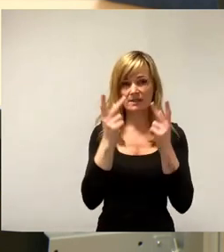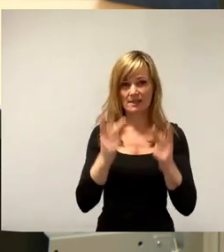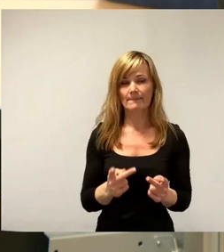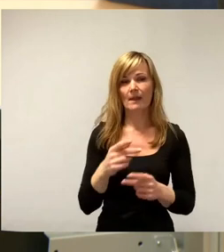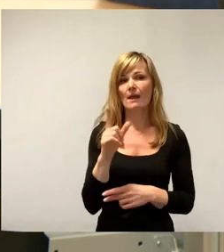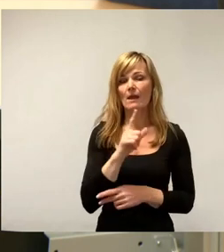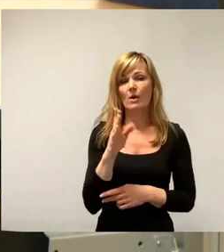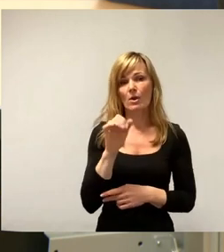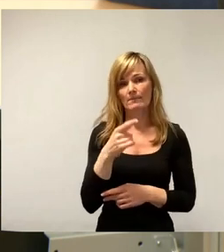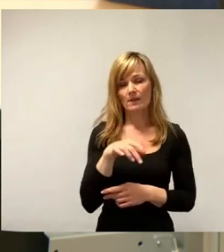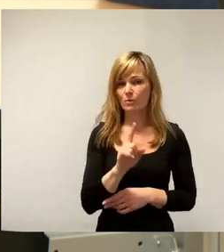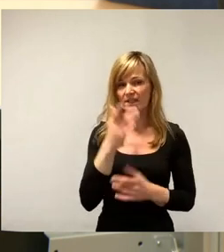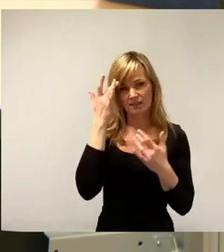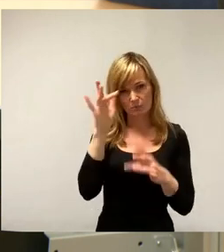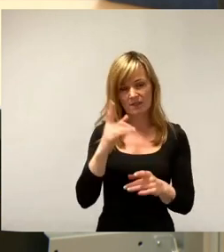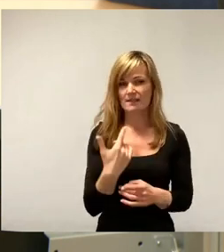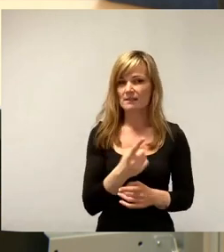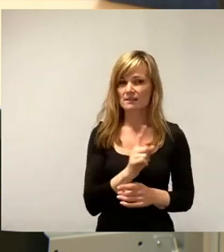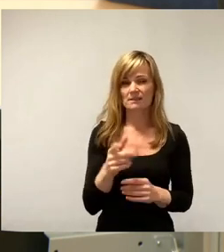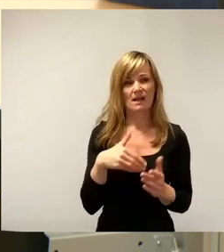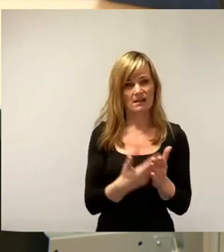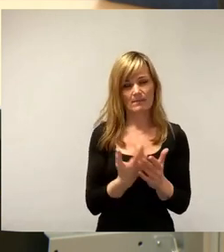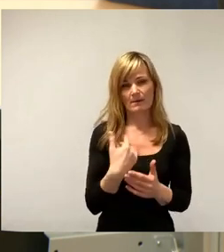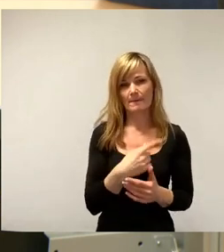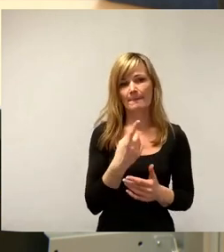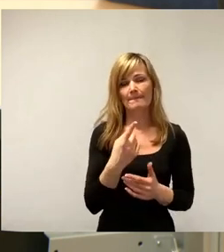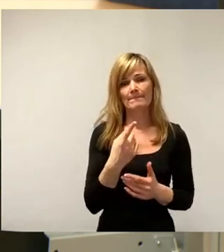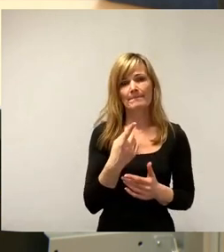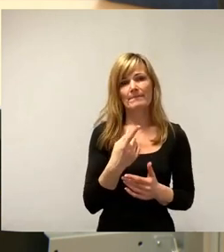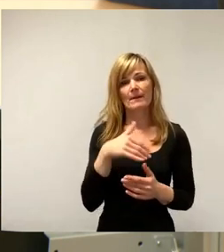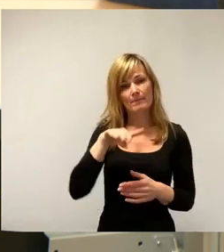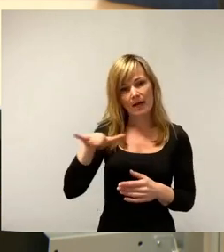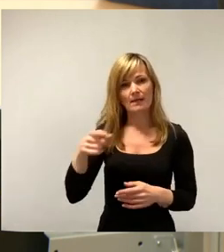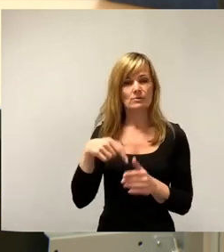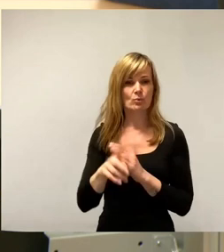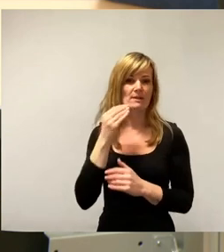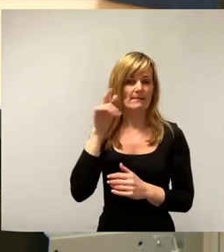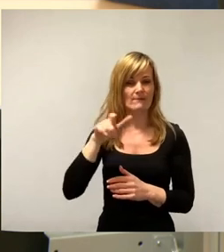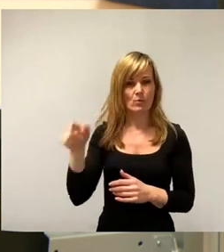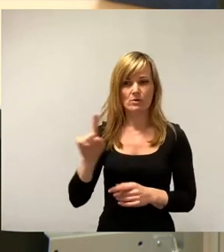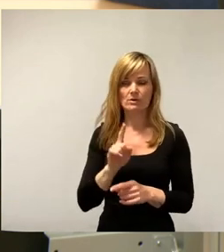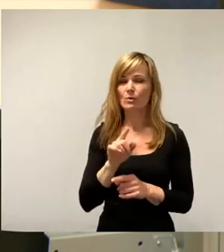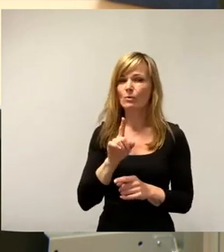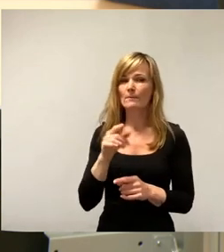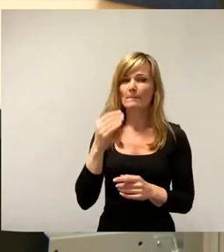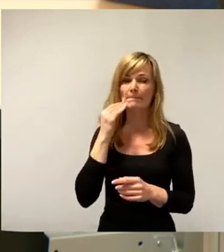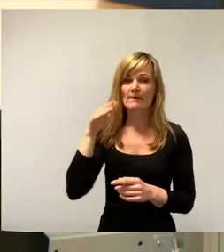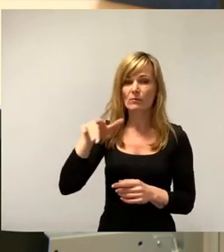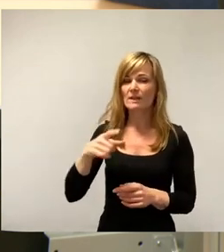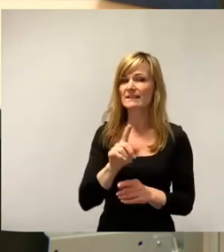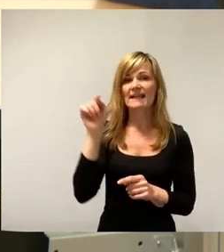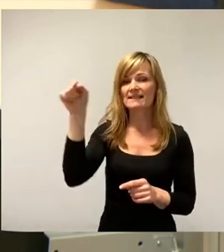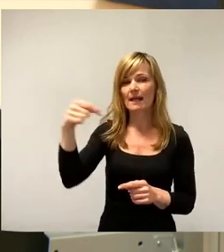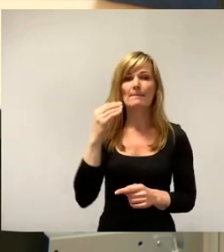zulässig, nicht angebracht, weil der Parkdruck durch die Bewohner erzeugt wird und nicht durch externe Parker. Bewohnerparken ist grundsätzlich nur